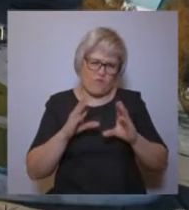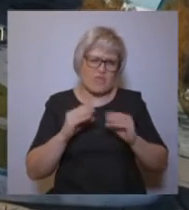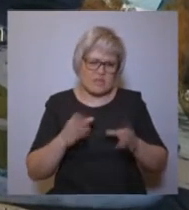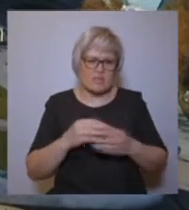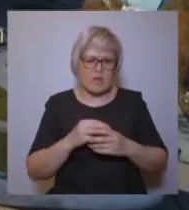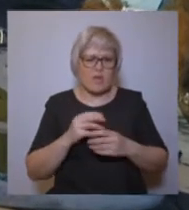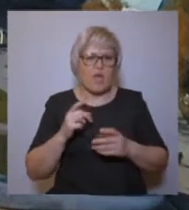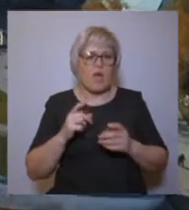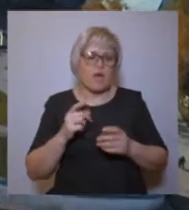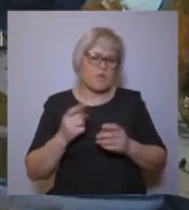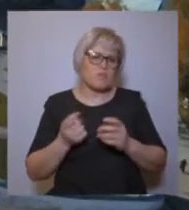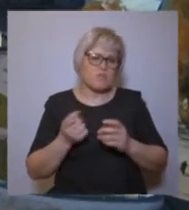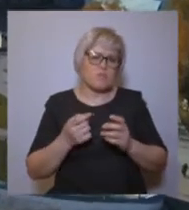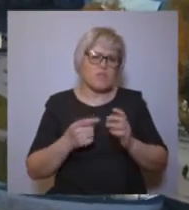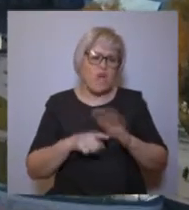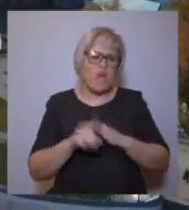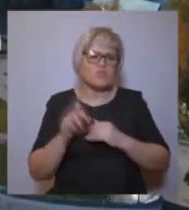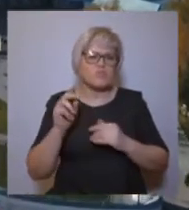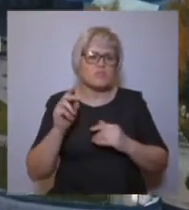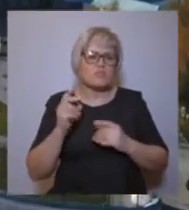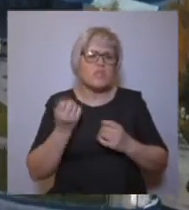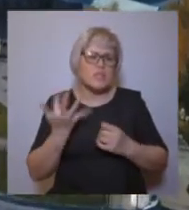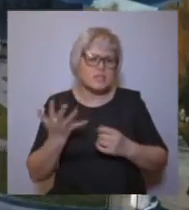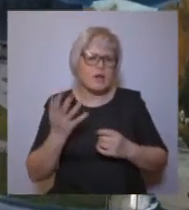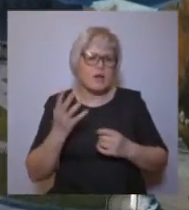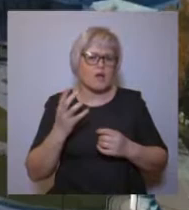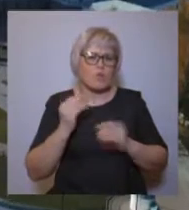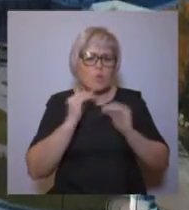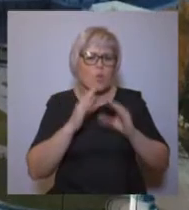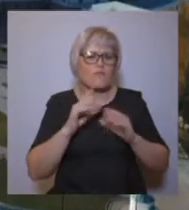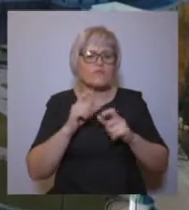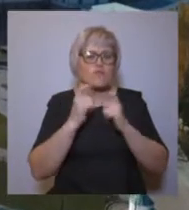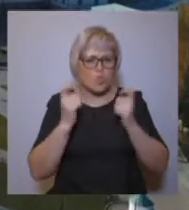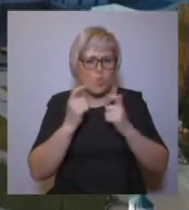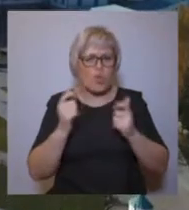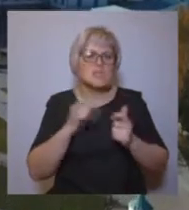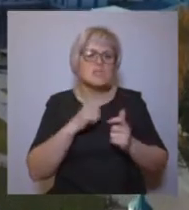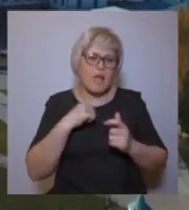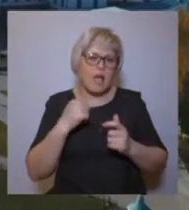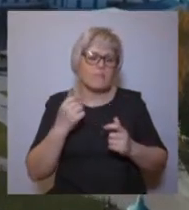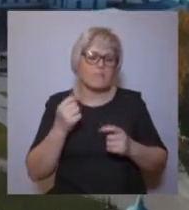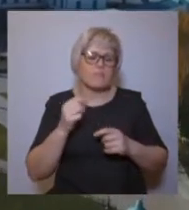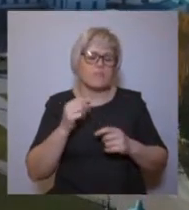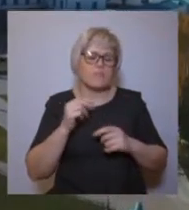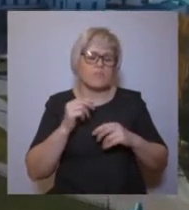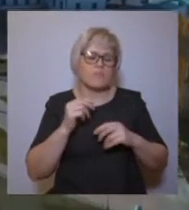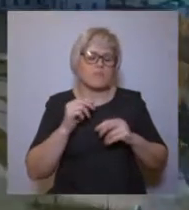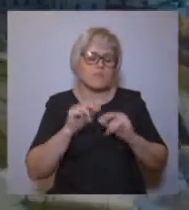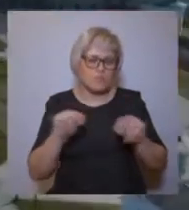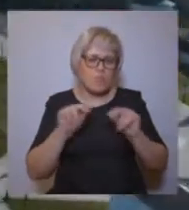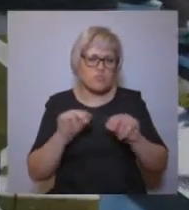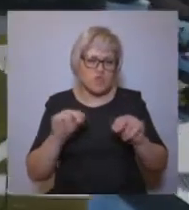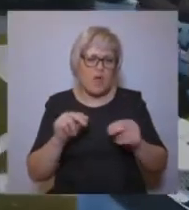архиверийский дом, увеличив его доходы и приведя в лучшее состояние его вводчины, но и умножил количество духовенства как в церквях, так и в